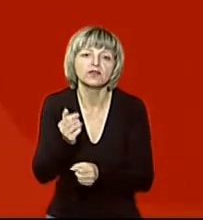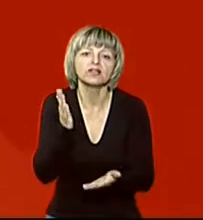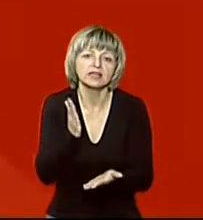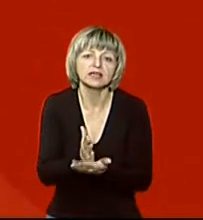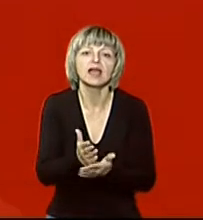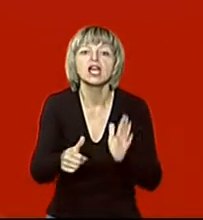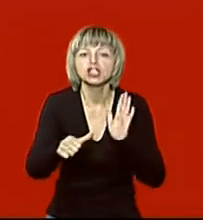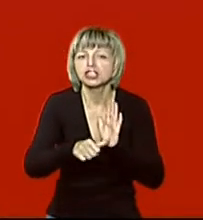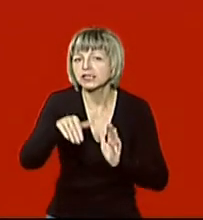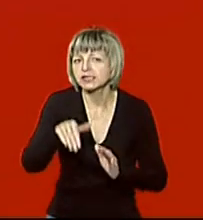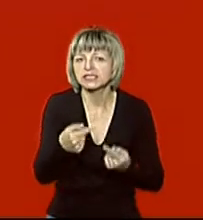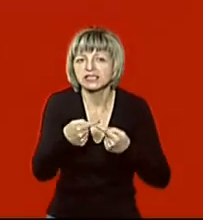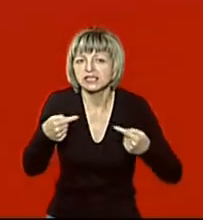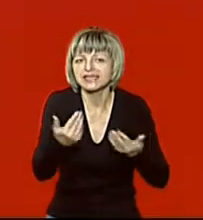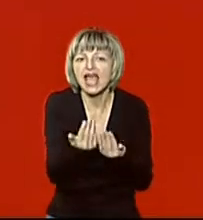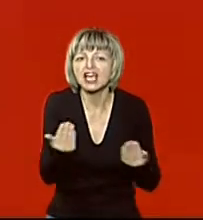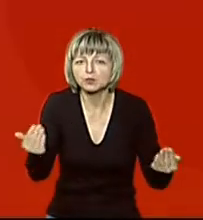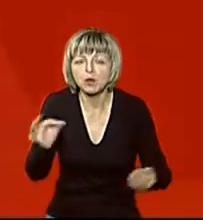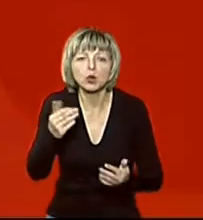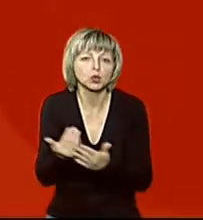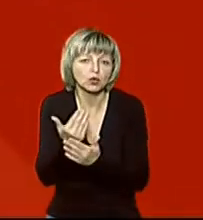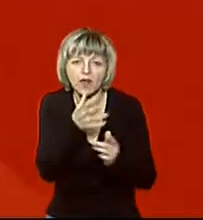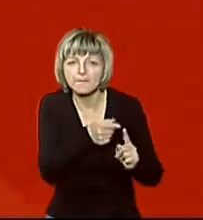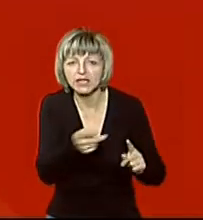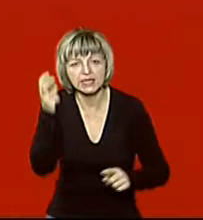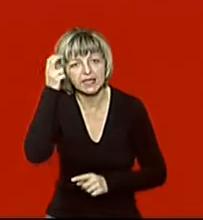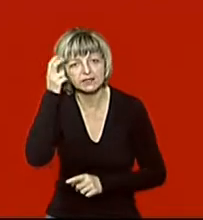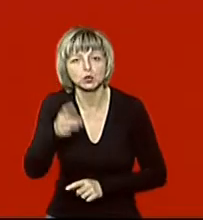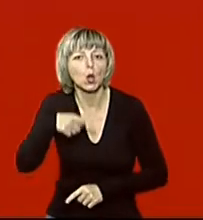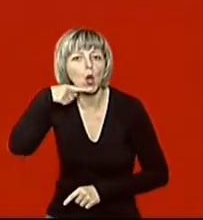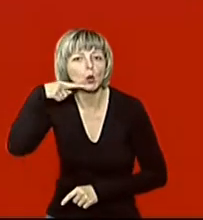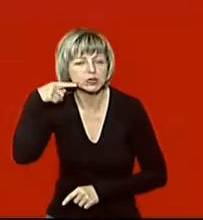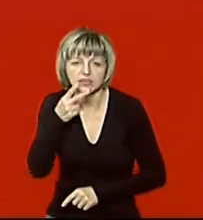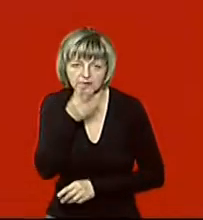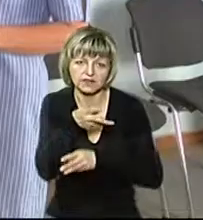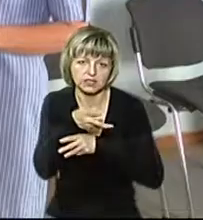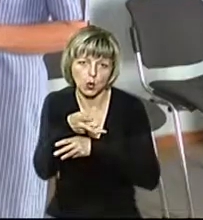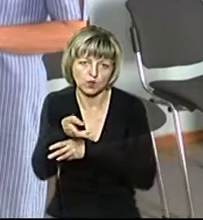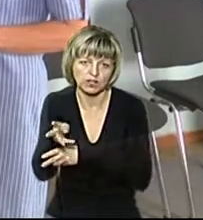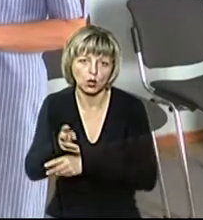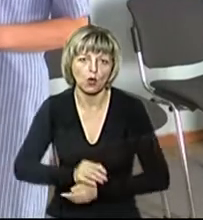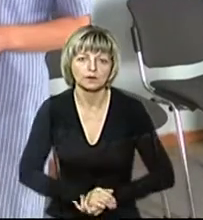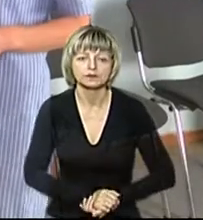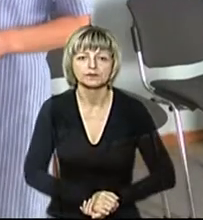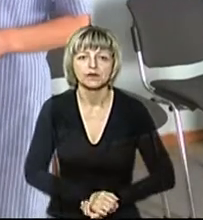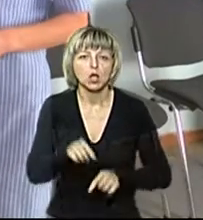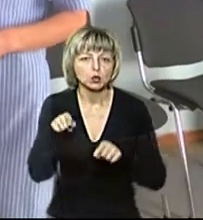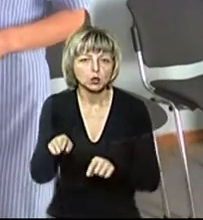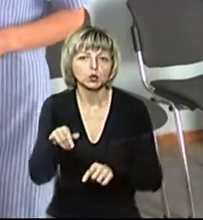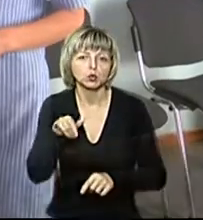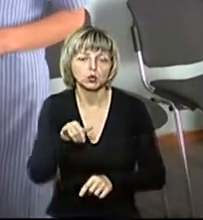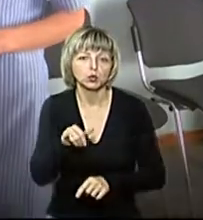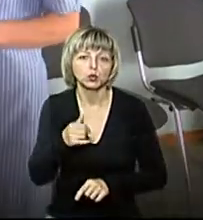більше 6 тисяч експонатів. Про новинки періоду Київської Русі – дивіться у відео. Тут у нас